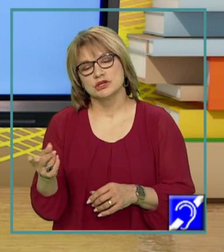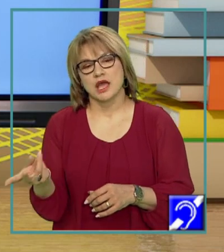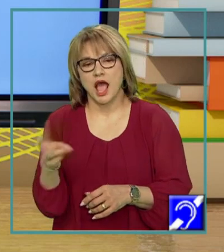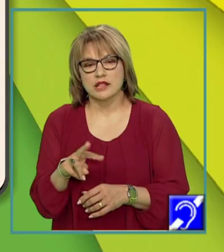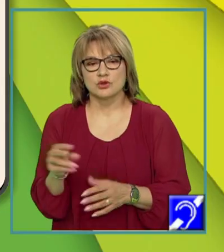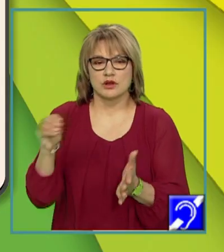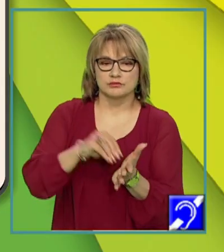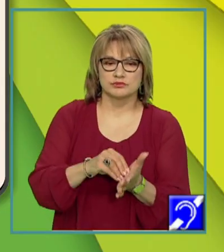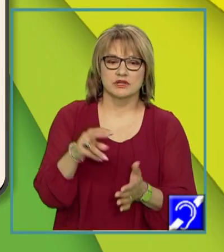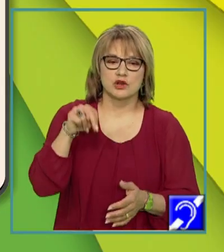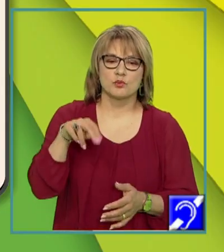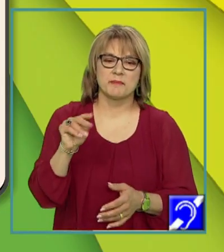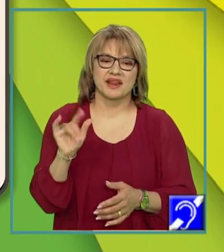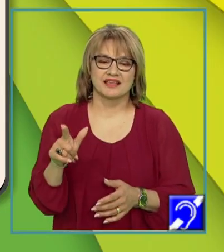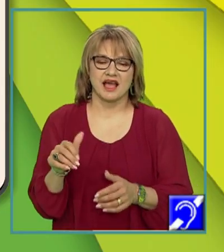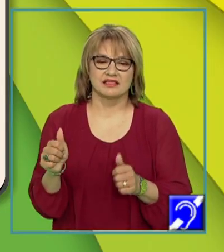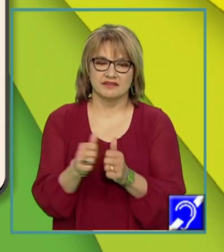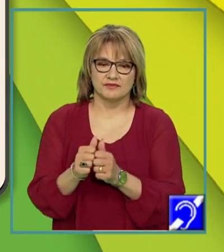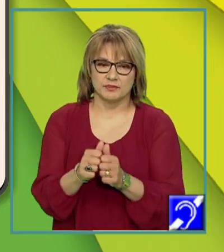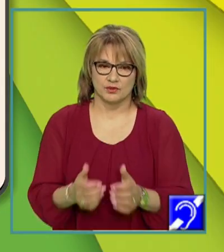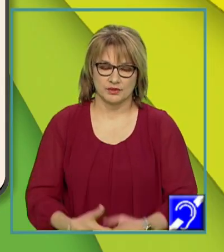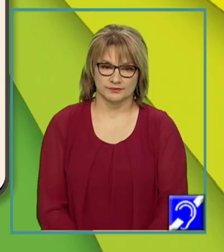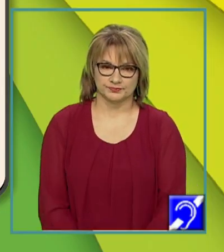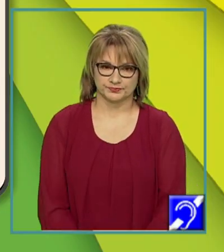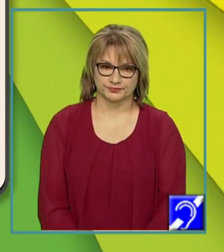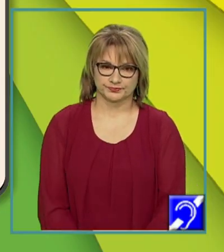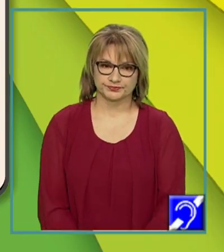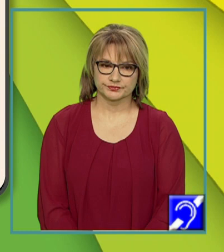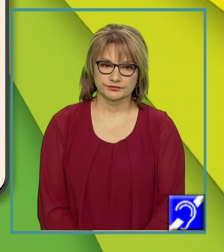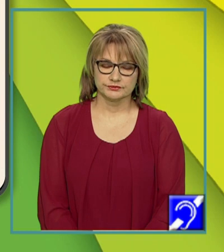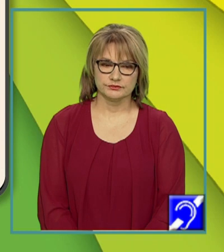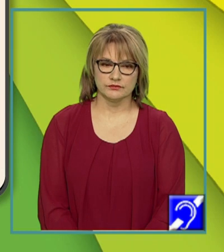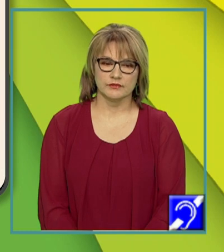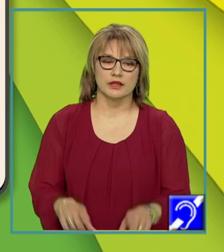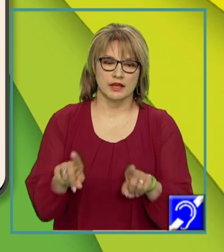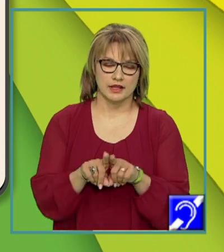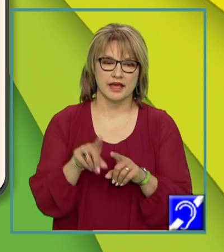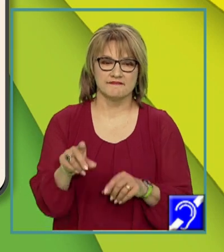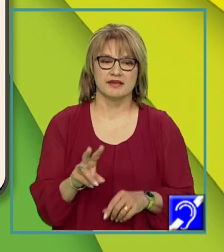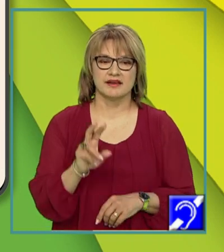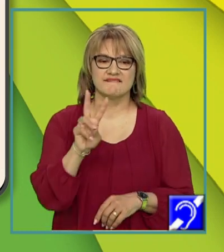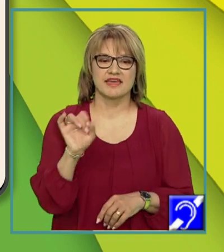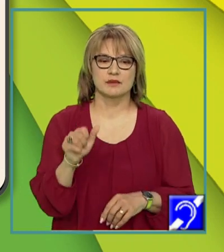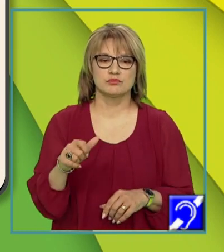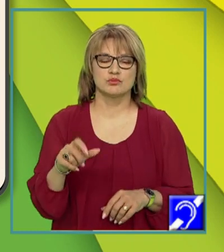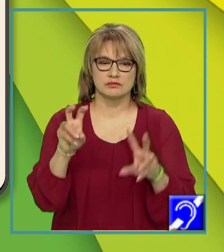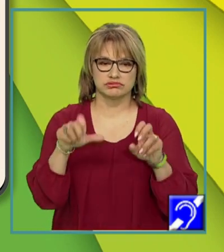predicativ, pentru ca sensul să fie de plin. De asemenea, verbul a fi